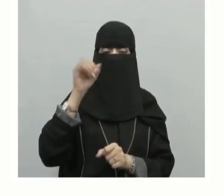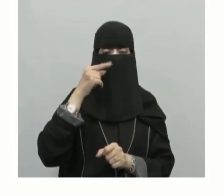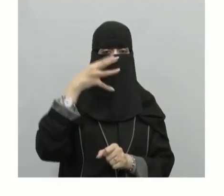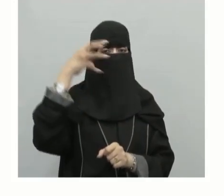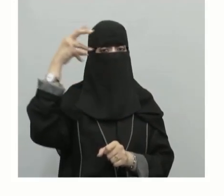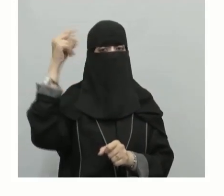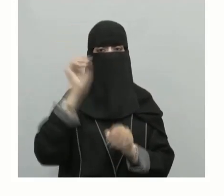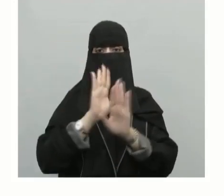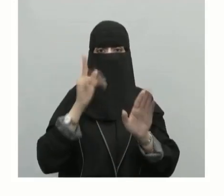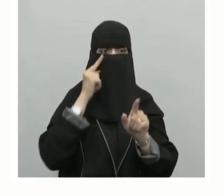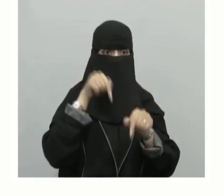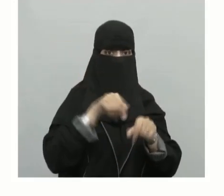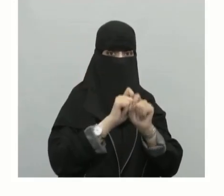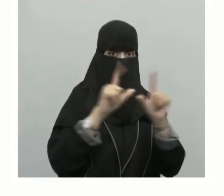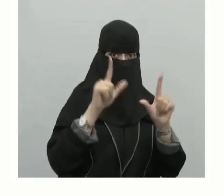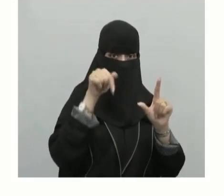ليست موجودة